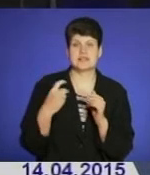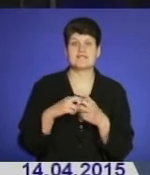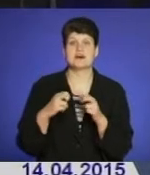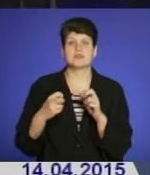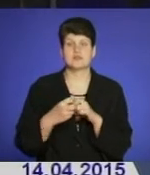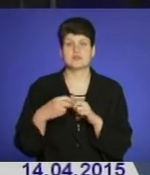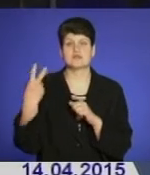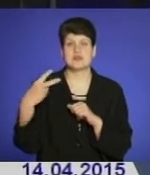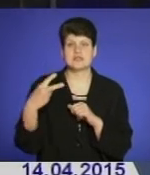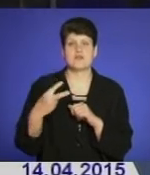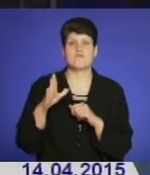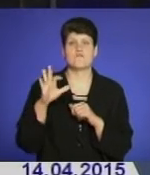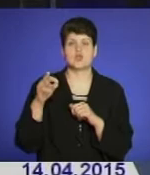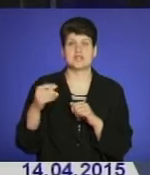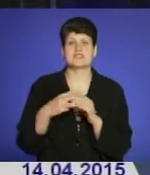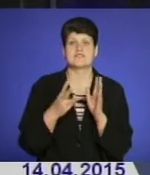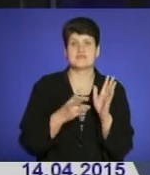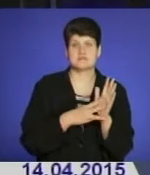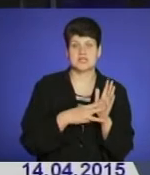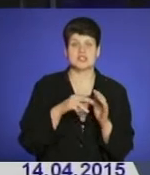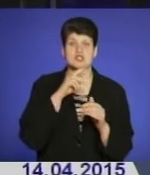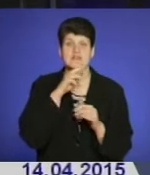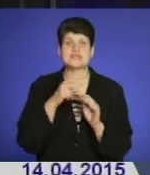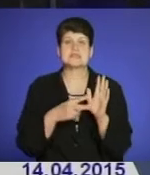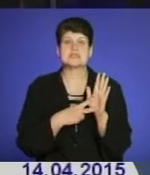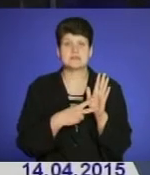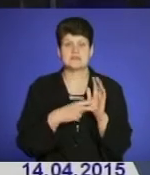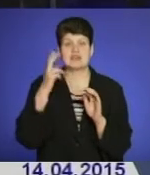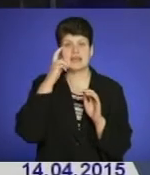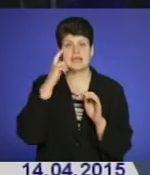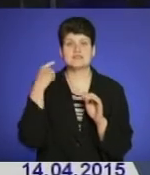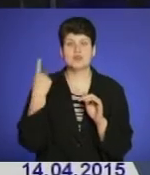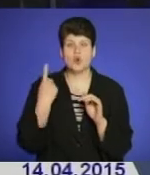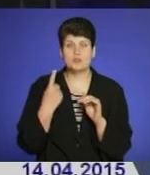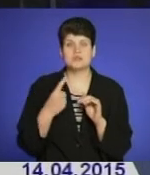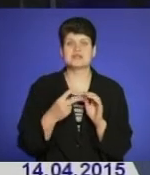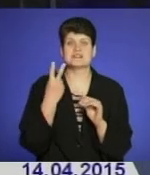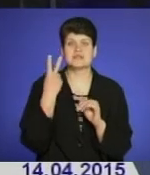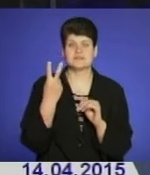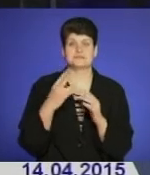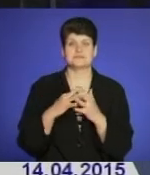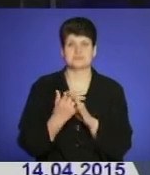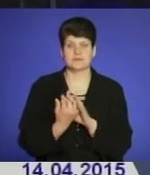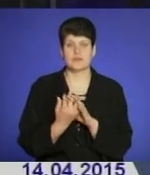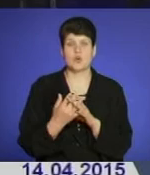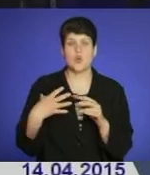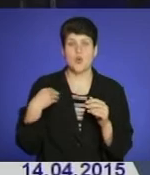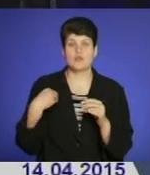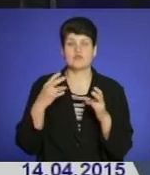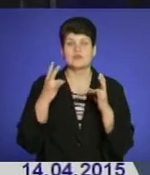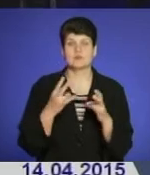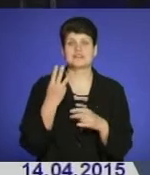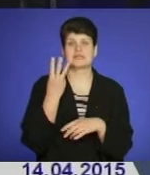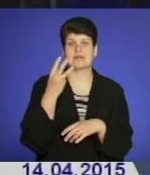-Франківській – 20, Волинській – 18, Чернівецькій – 7, у Київській області – 2 населених пункти. У Львові травмовані три